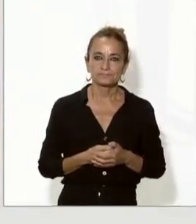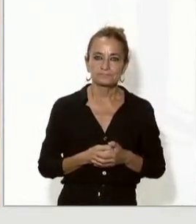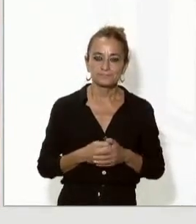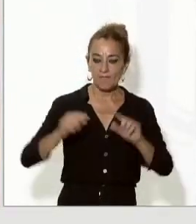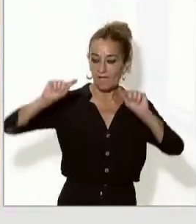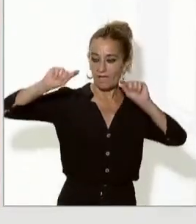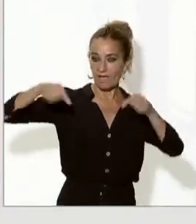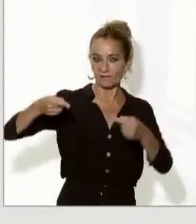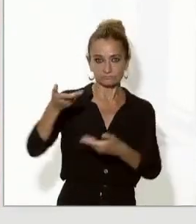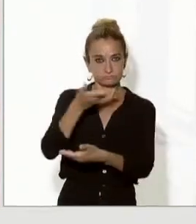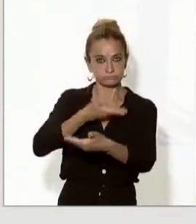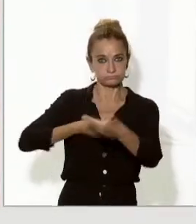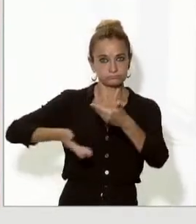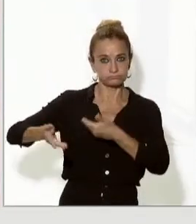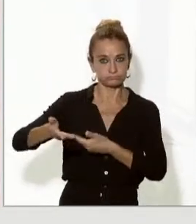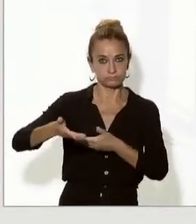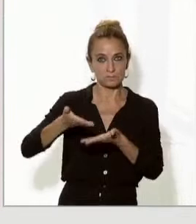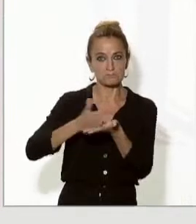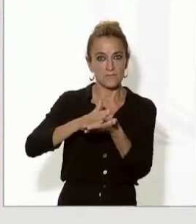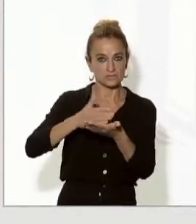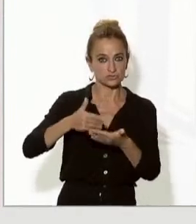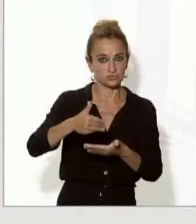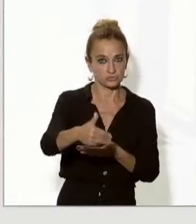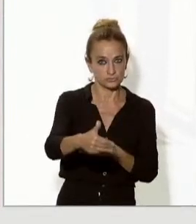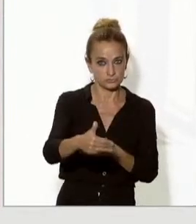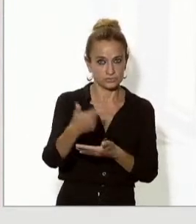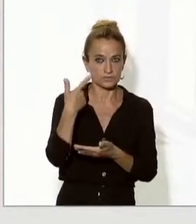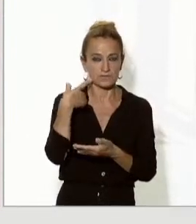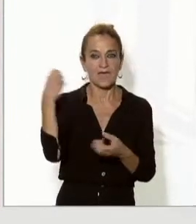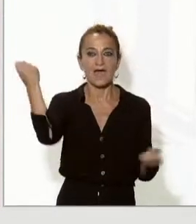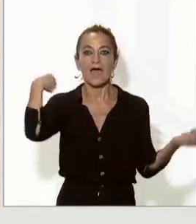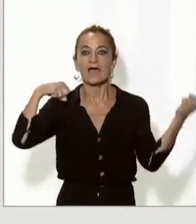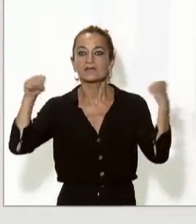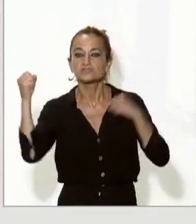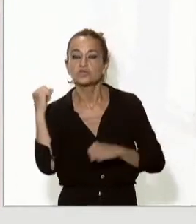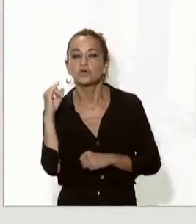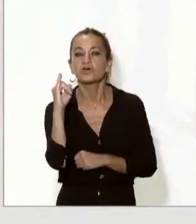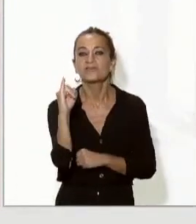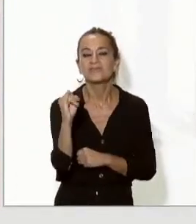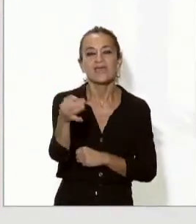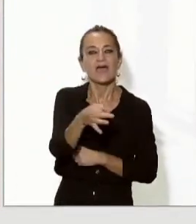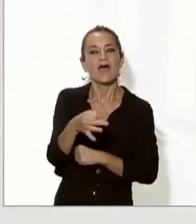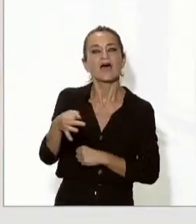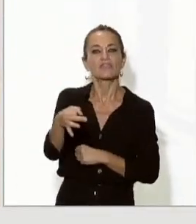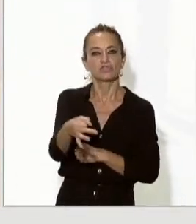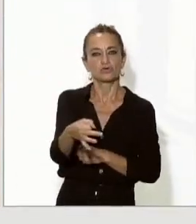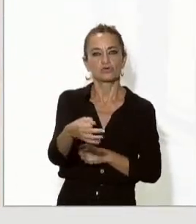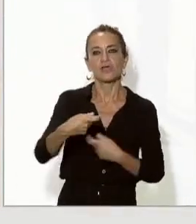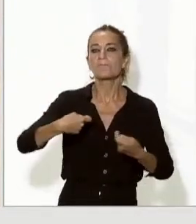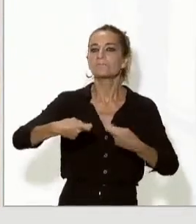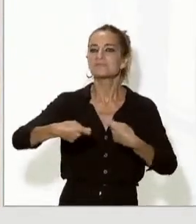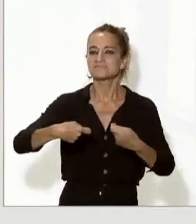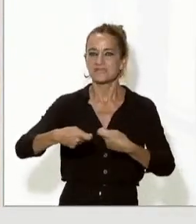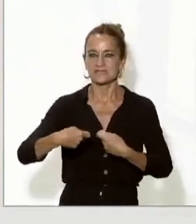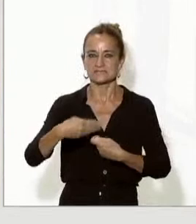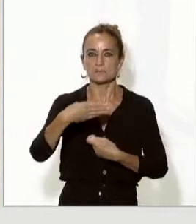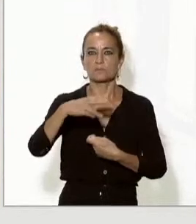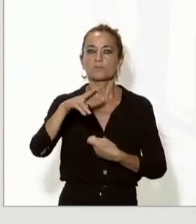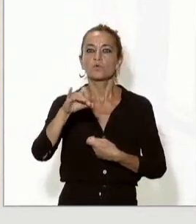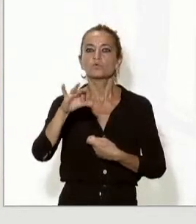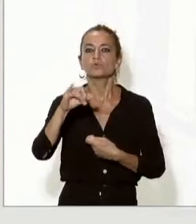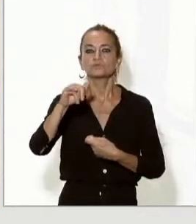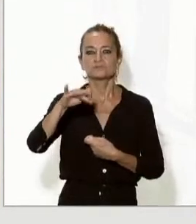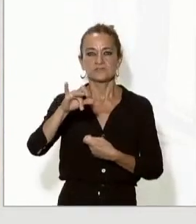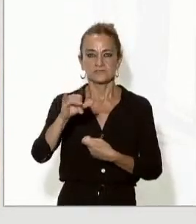en els darrers mesos entre Acció i Andorra Business a través del qual les empreses catalanes